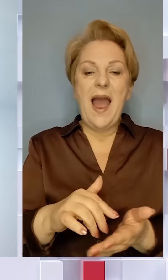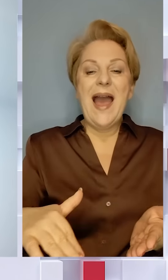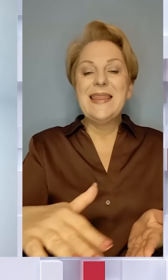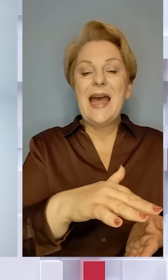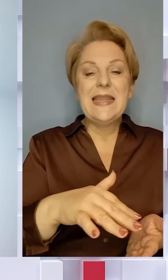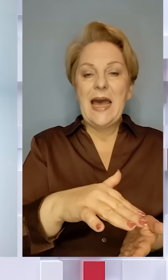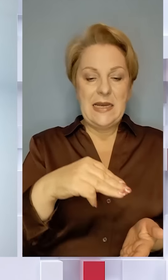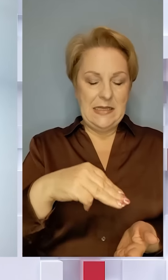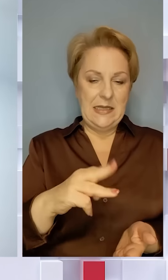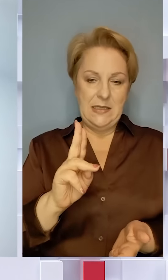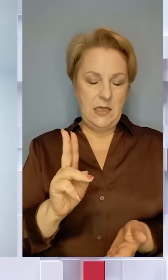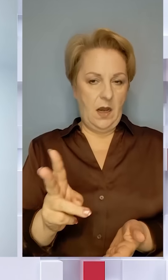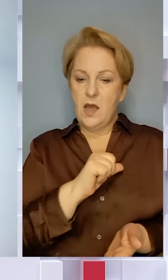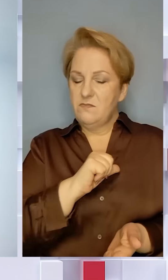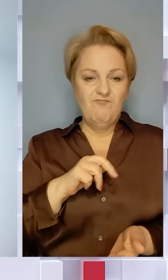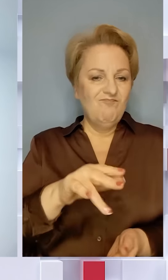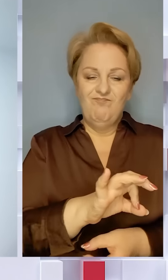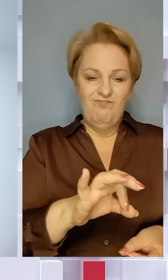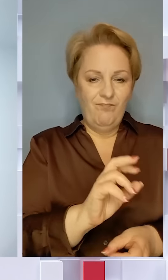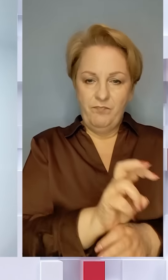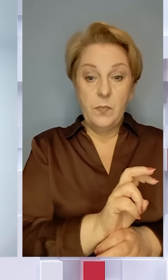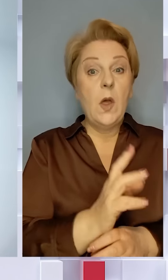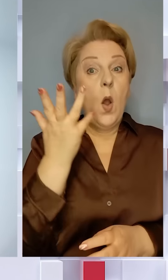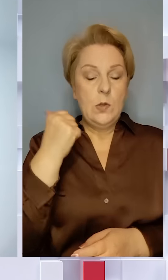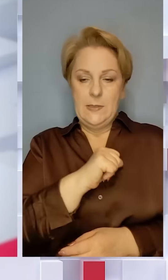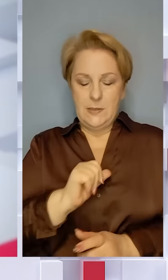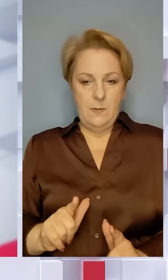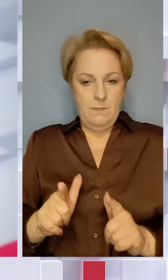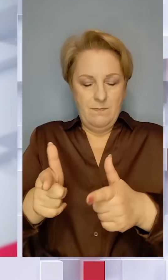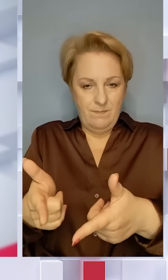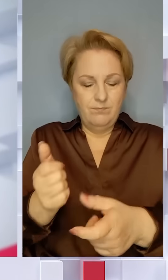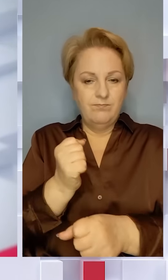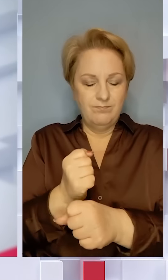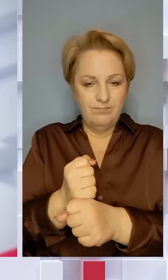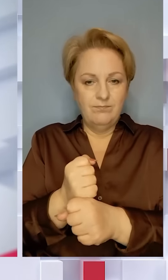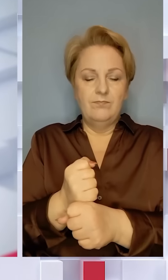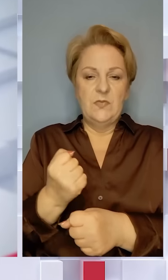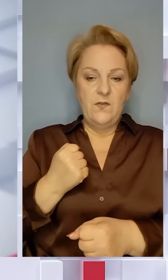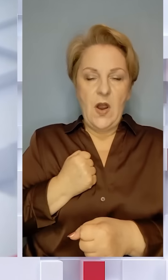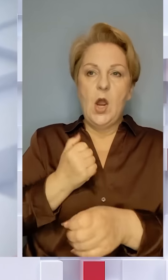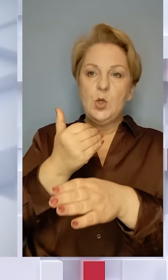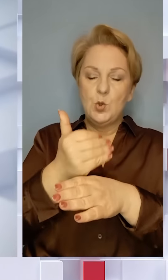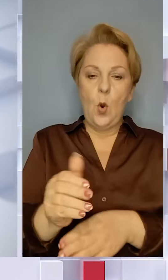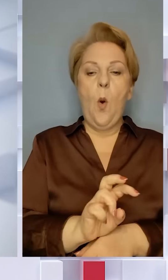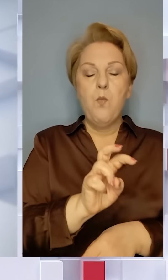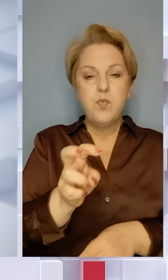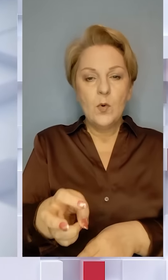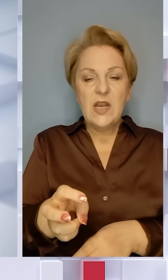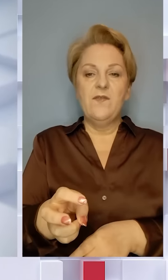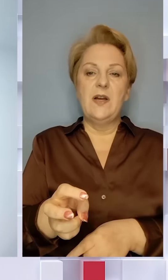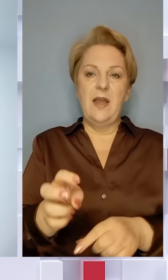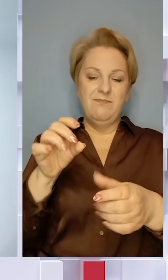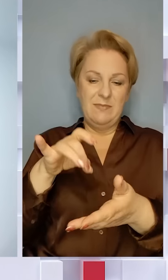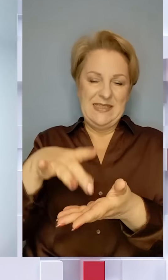ТЦК. Тобто, коли вона виявляє бажання вступити до такої військової частини, вона приходить умовно в рекрутинг